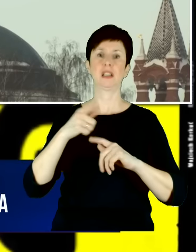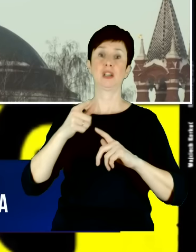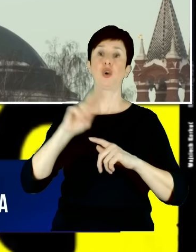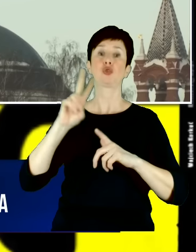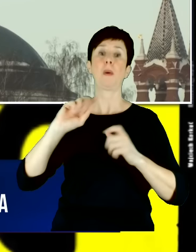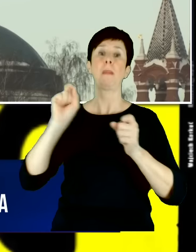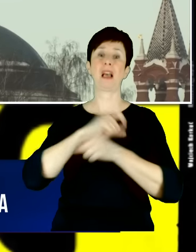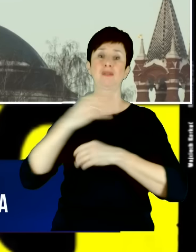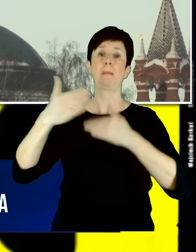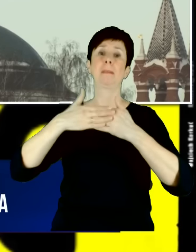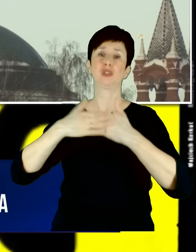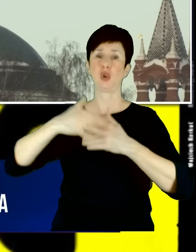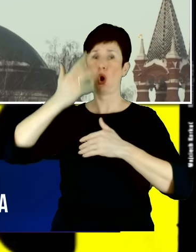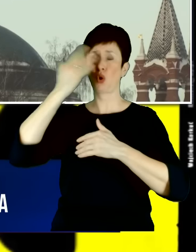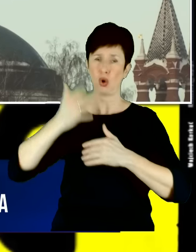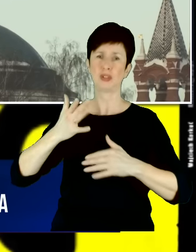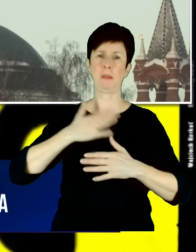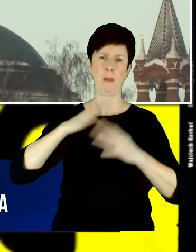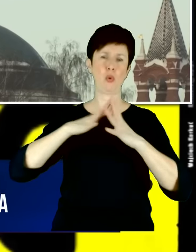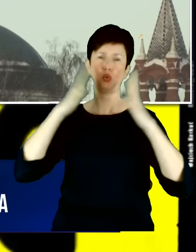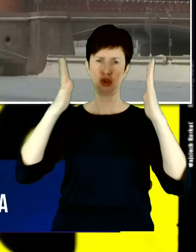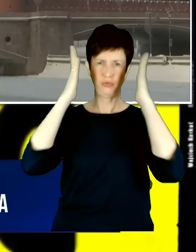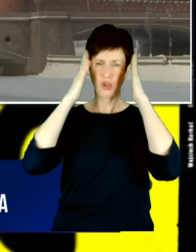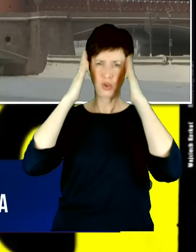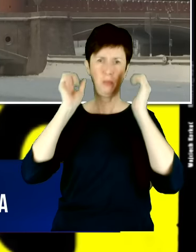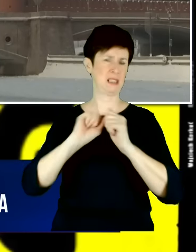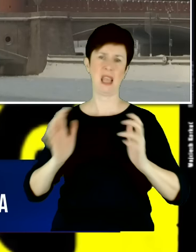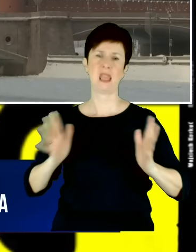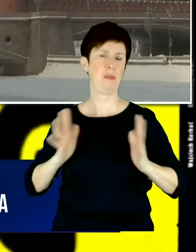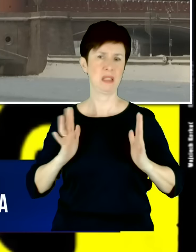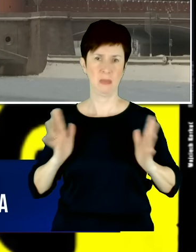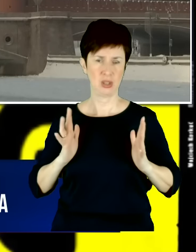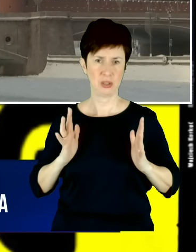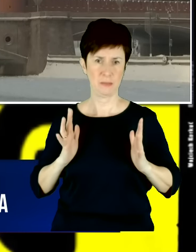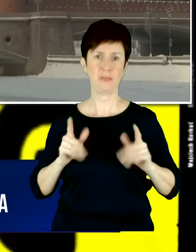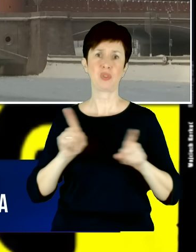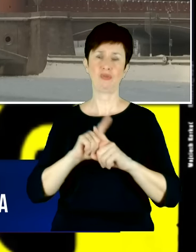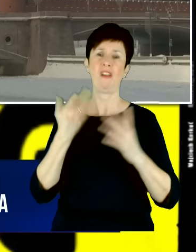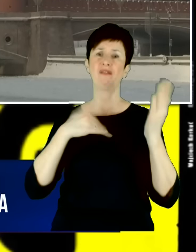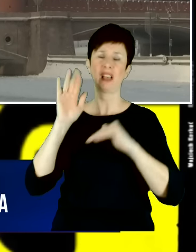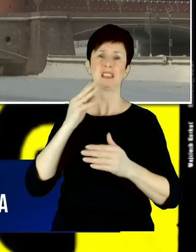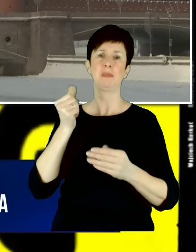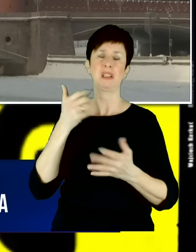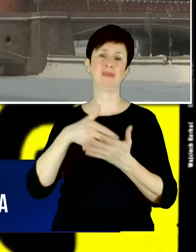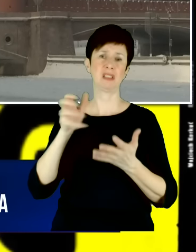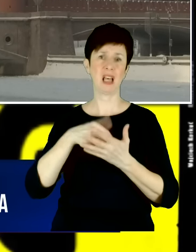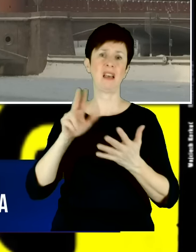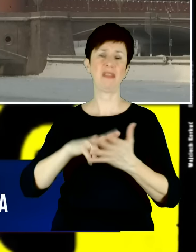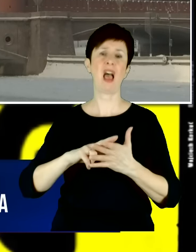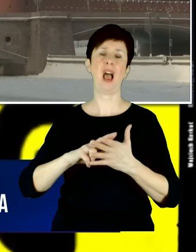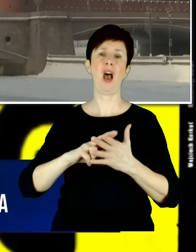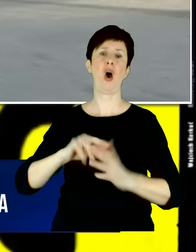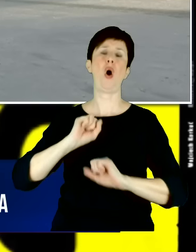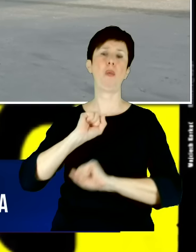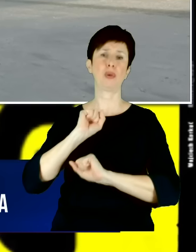leży, tym większa jest świadomość w ogóle rosyjskich zagrożeń. I też tym większe są wydatki na obronność, bo to jest dosyć ciekawa korelacja.